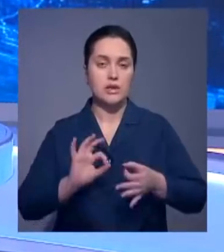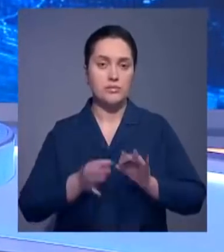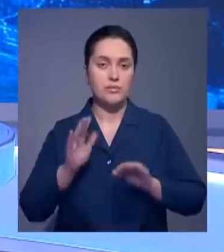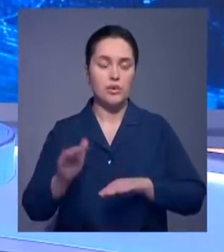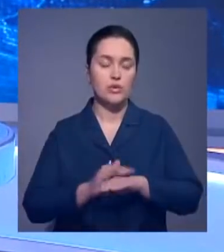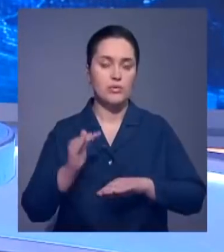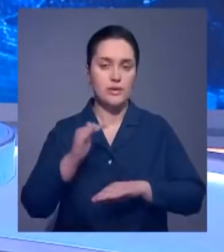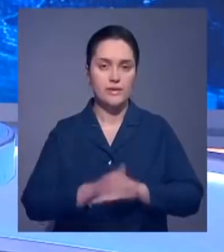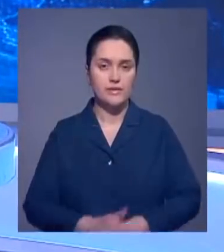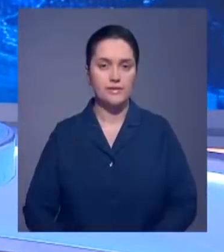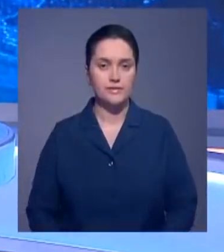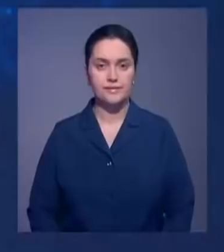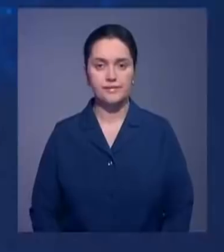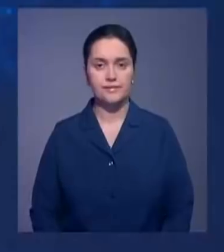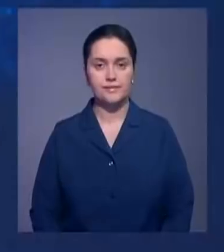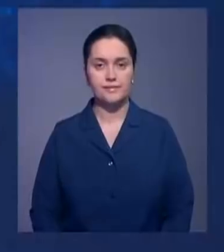обеспечивает Виктория Антонишна.